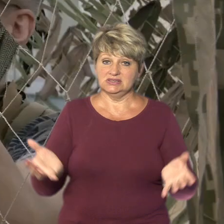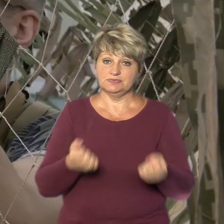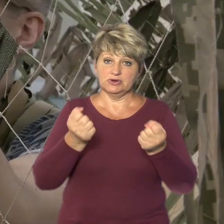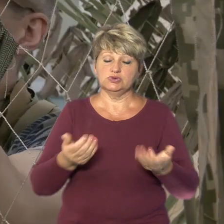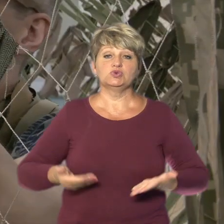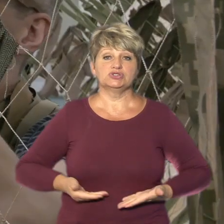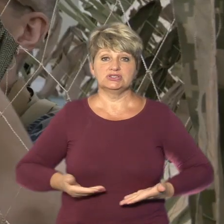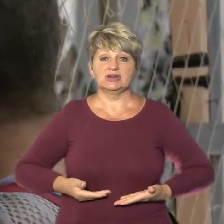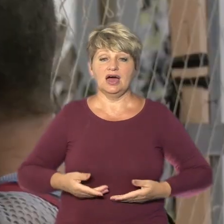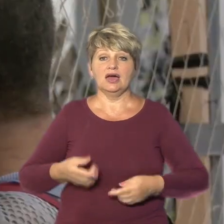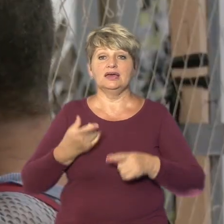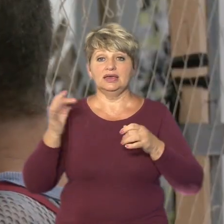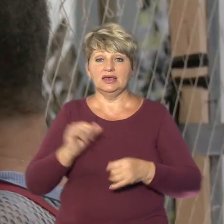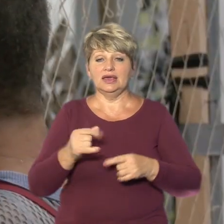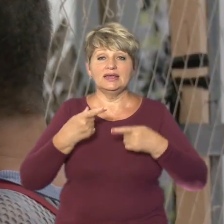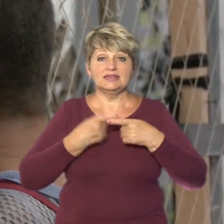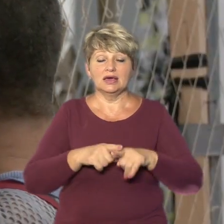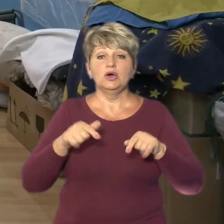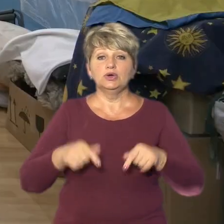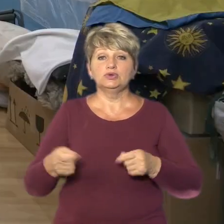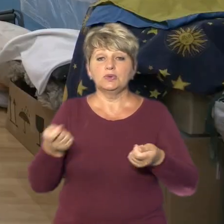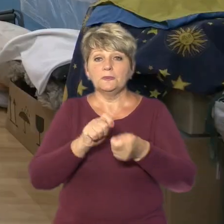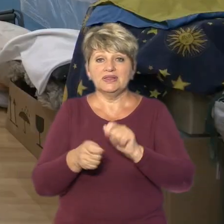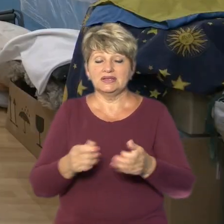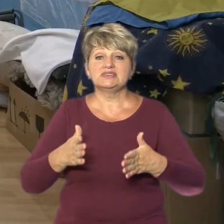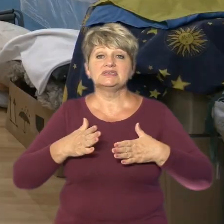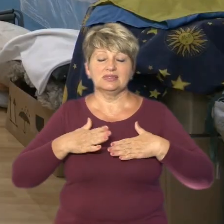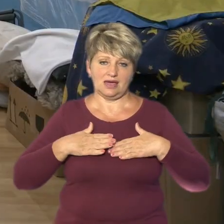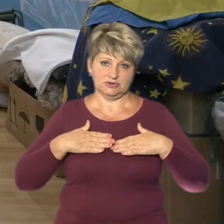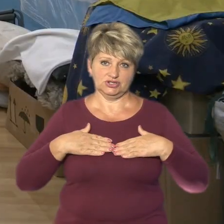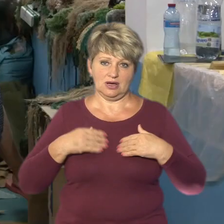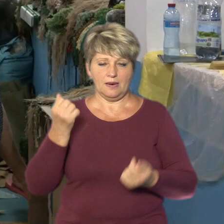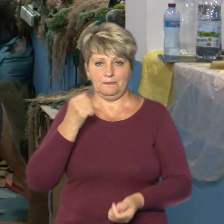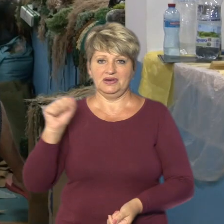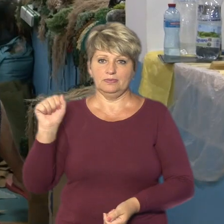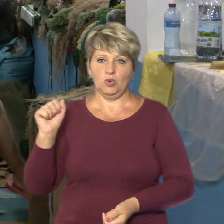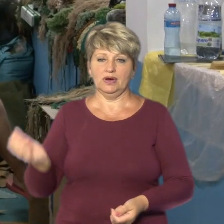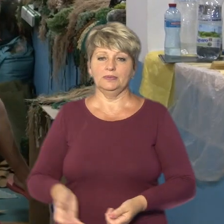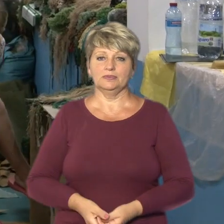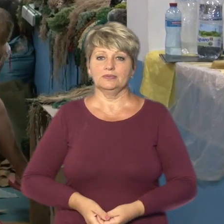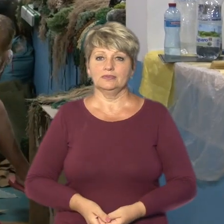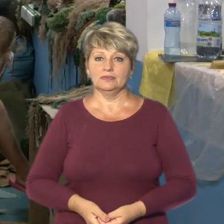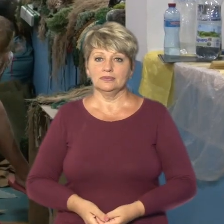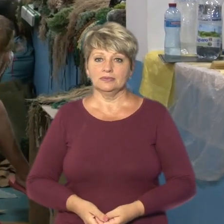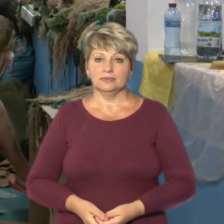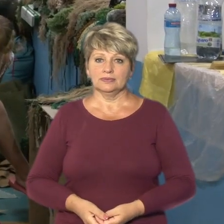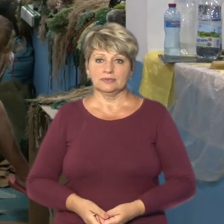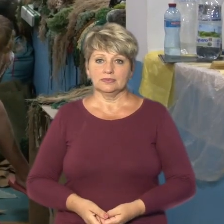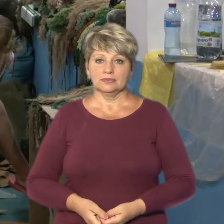техніку. Тут кується перемога, тут полететься наша перемога. Тетяна Зозуля, Сергій Єфімов. Новини на Суспільному Черкаси.